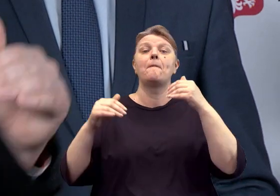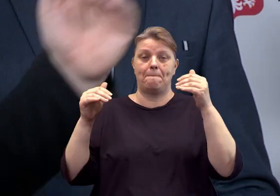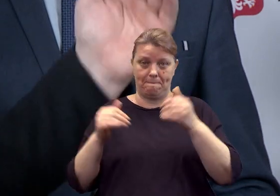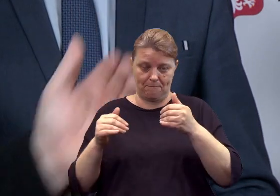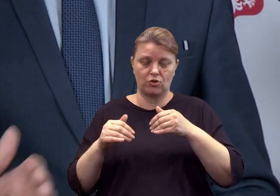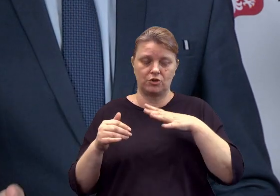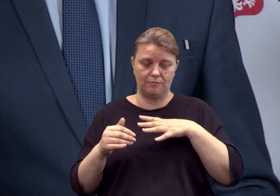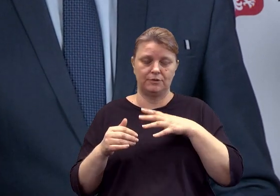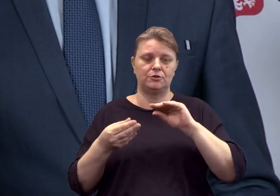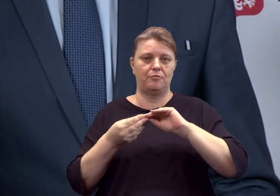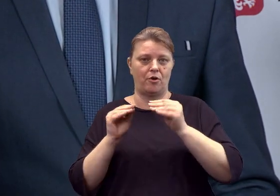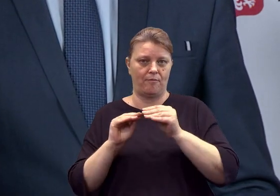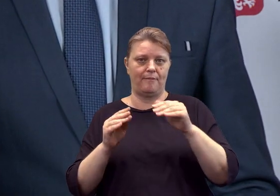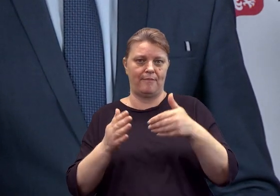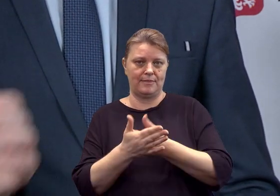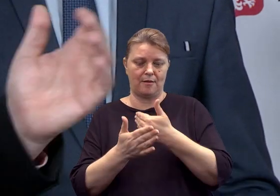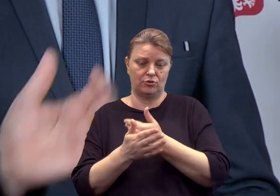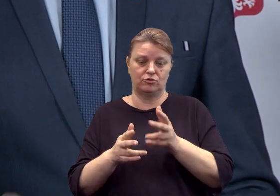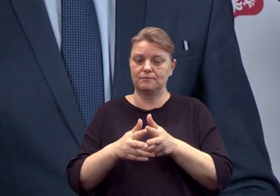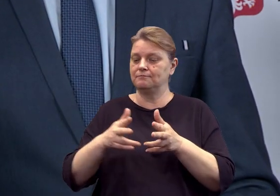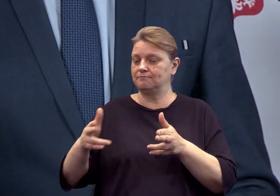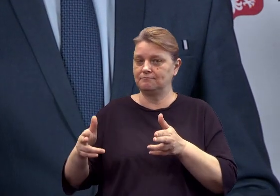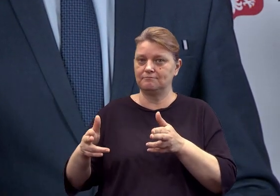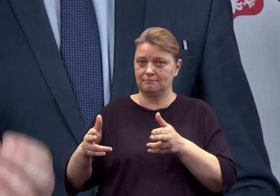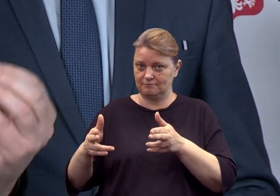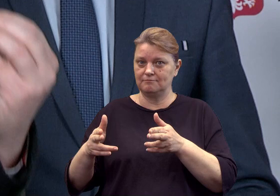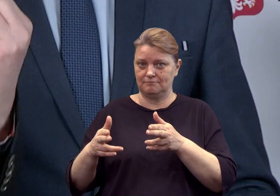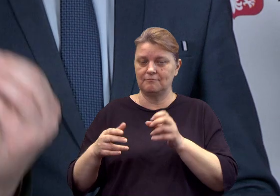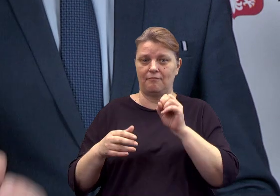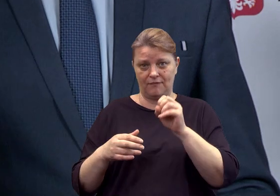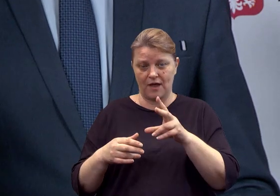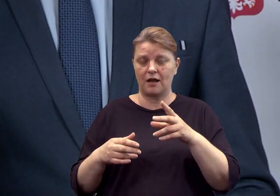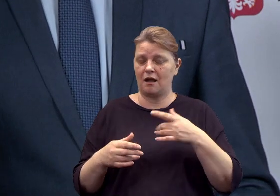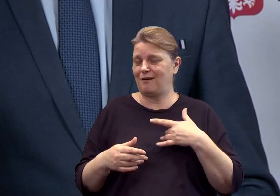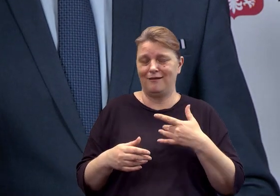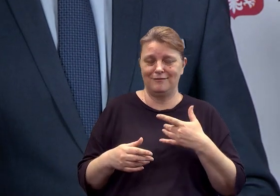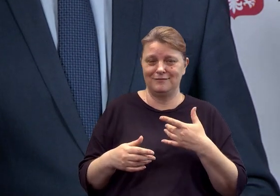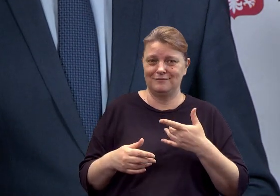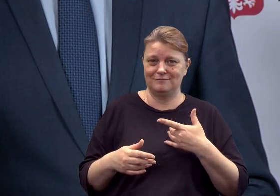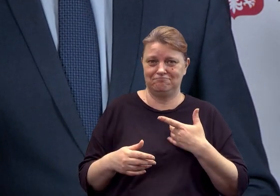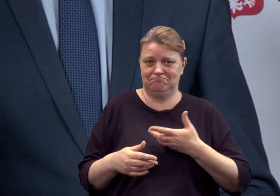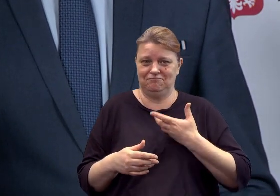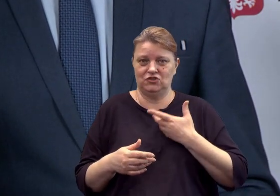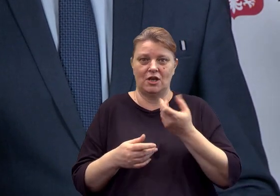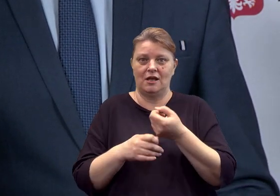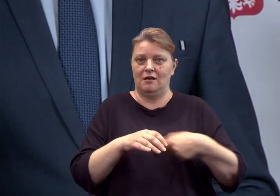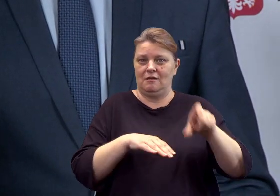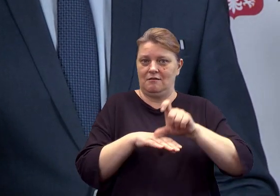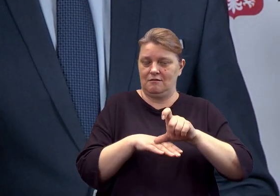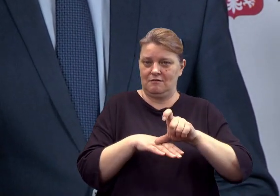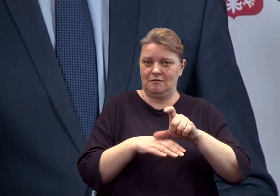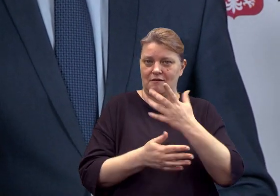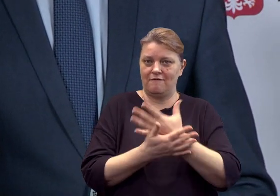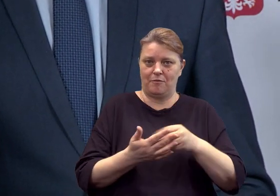w horyzoncie czasowym jakimś z nauczycielami w systemie. I dlatego nie uważamy, żeby zwiększenie pensum było